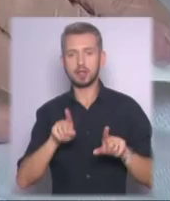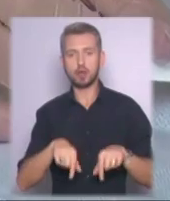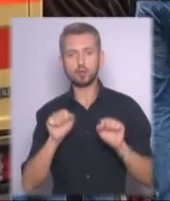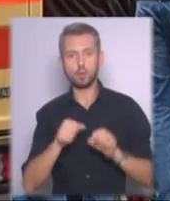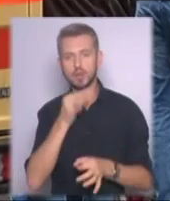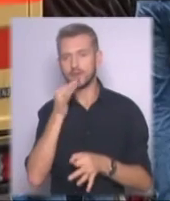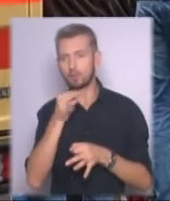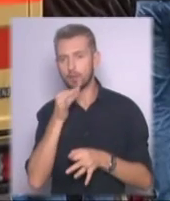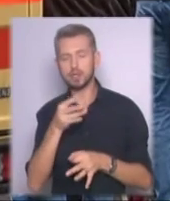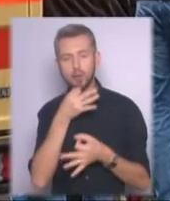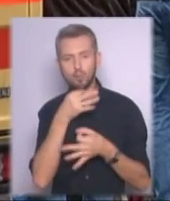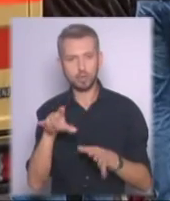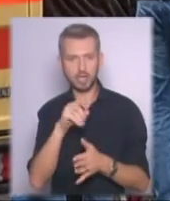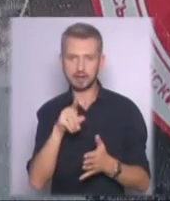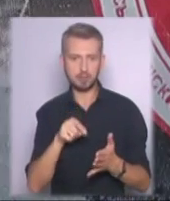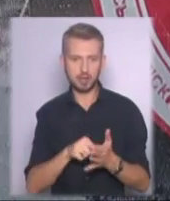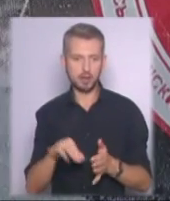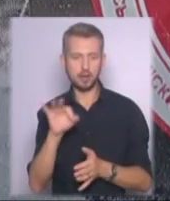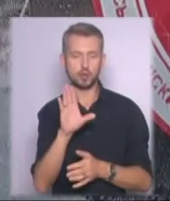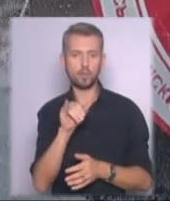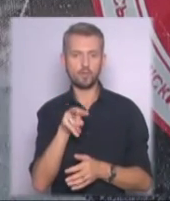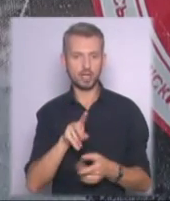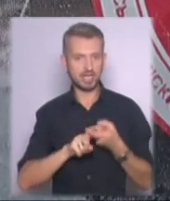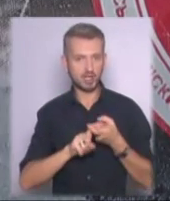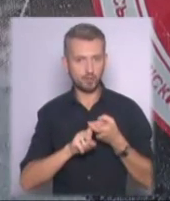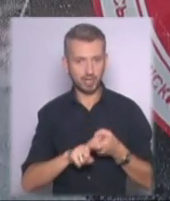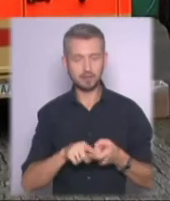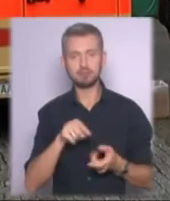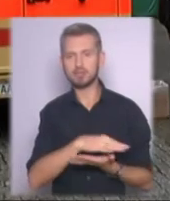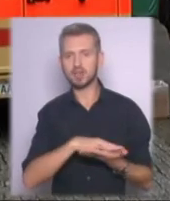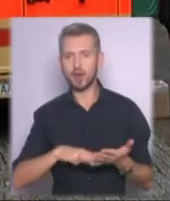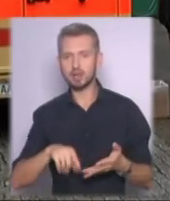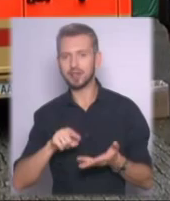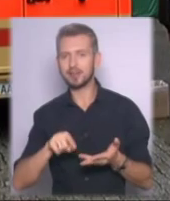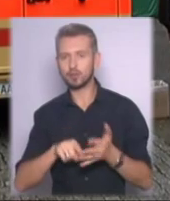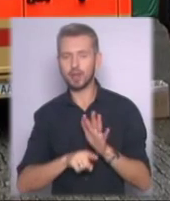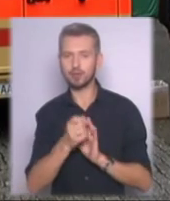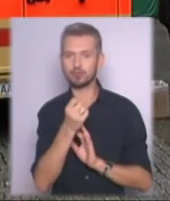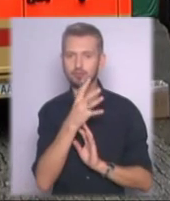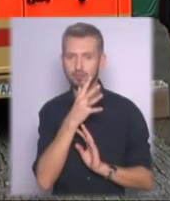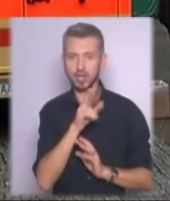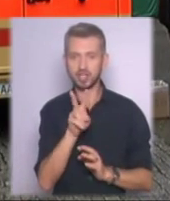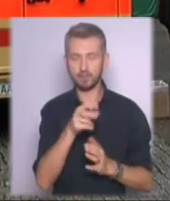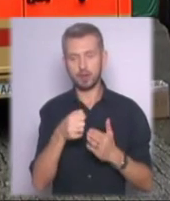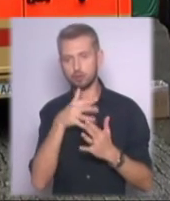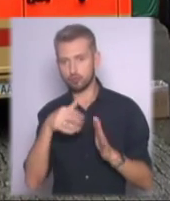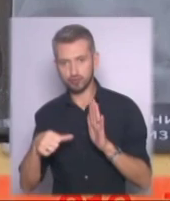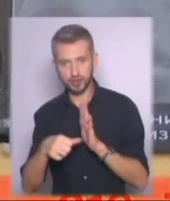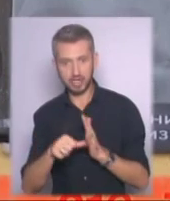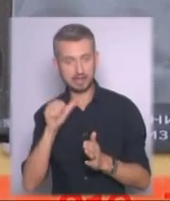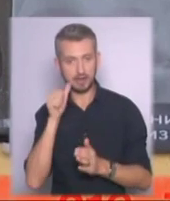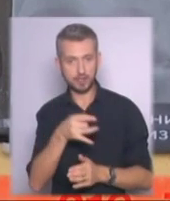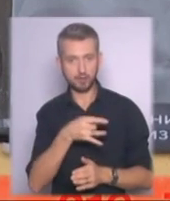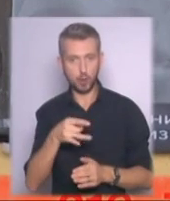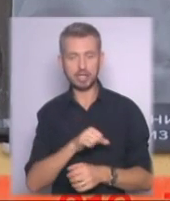відповісти на будь-яке запитання щодо ВІЛ-інфекції. Триватиме тестування з 14 до 18, зокрема завтра в районі